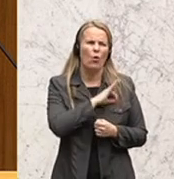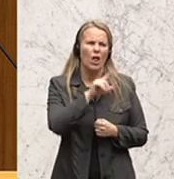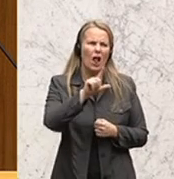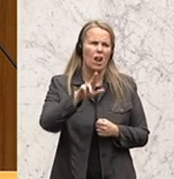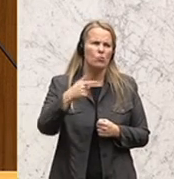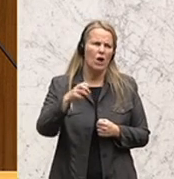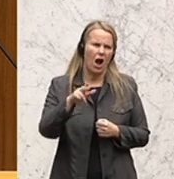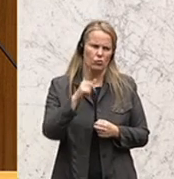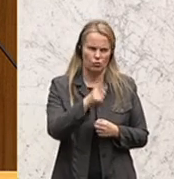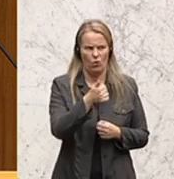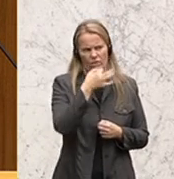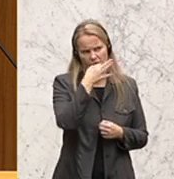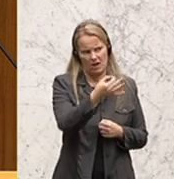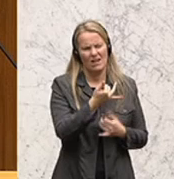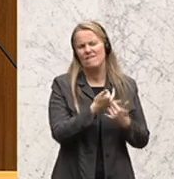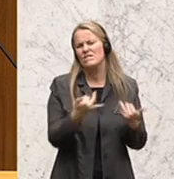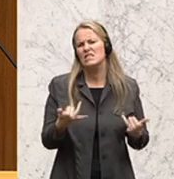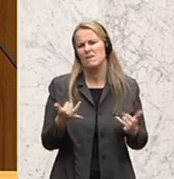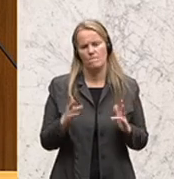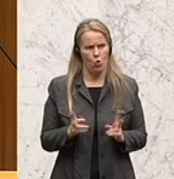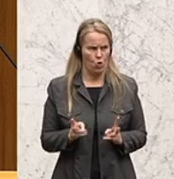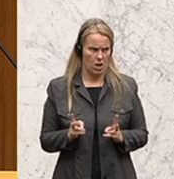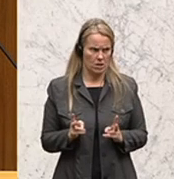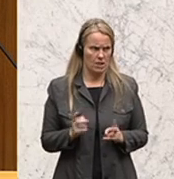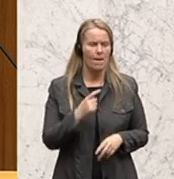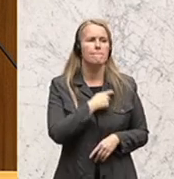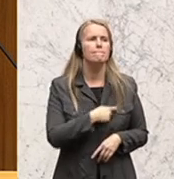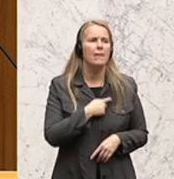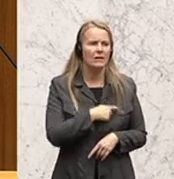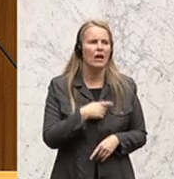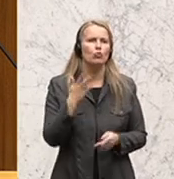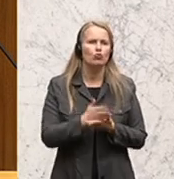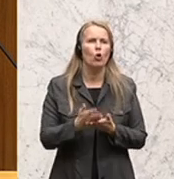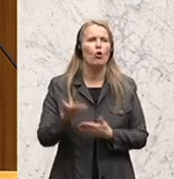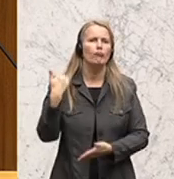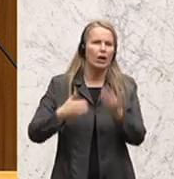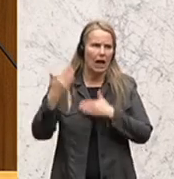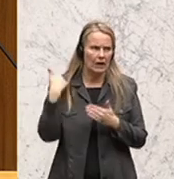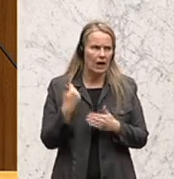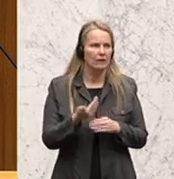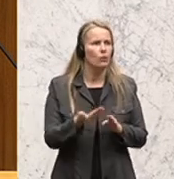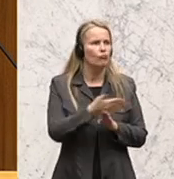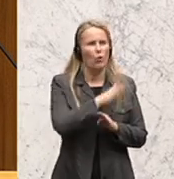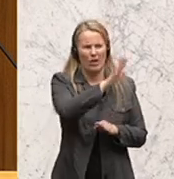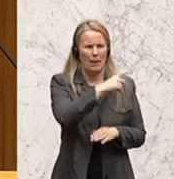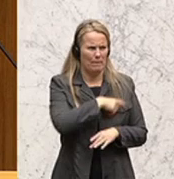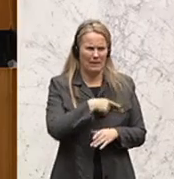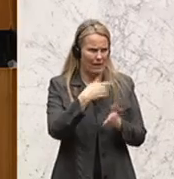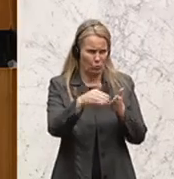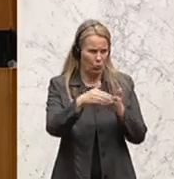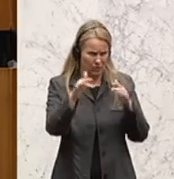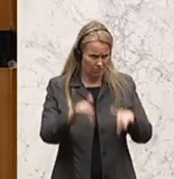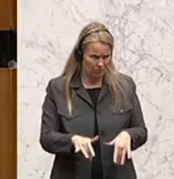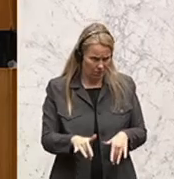stellen, wie es möglich sein kann, dass Parteien, die schon in der Vergangenheit, bevor es Ihre Fraktion hier im Haus gegeben hat,